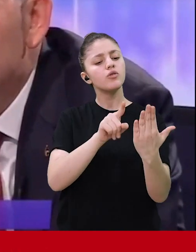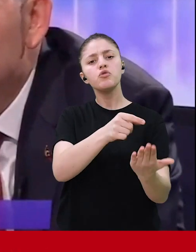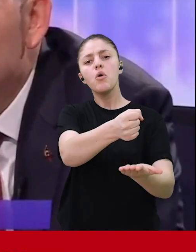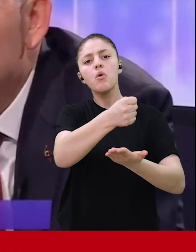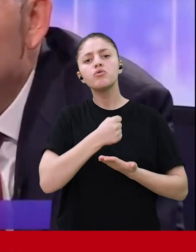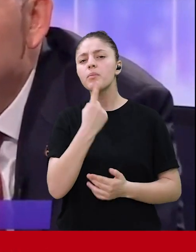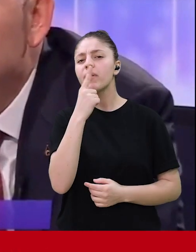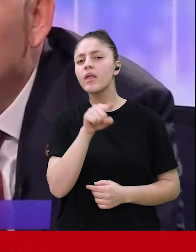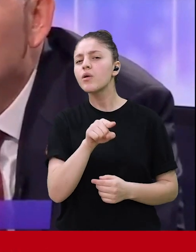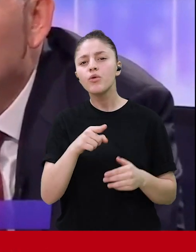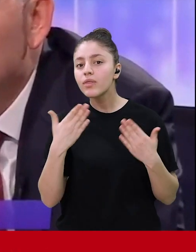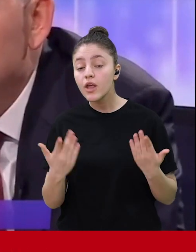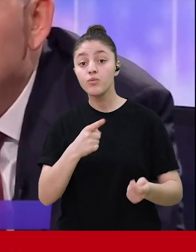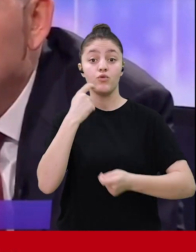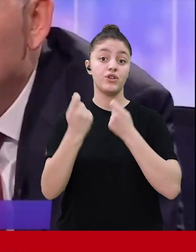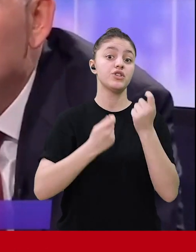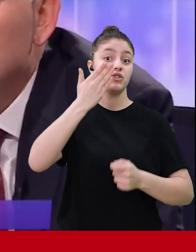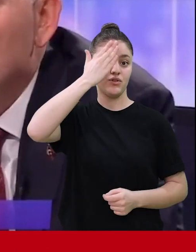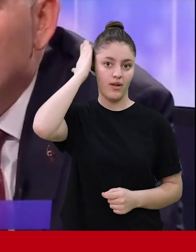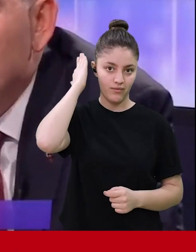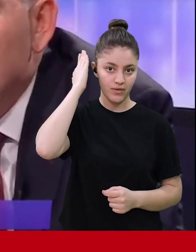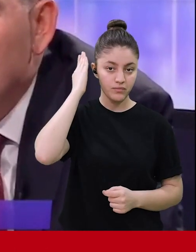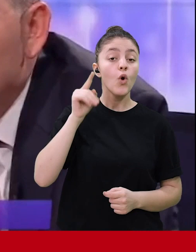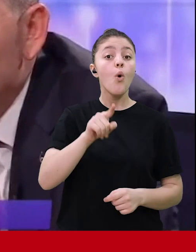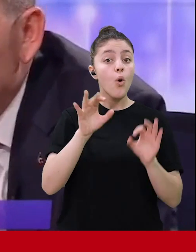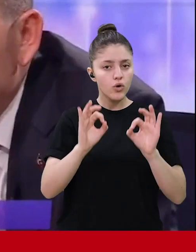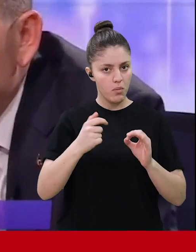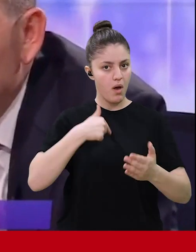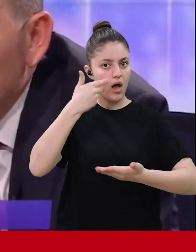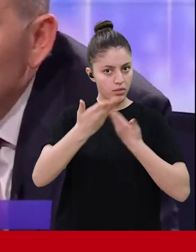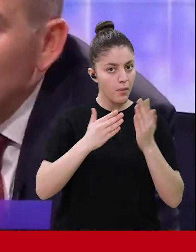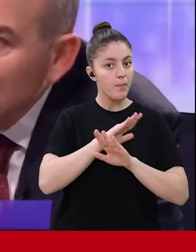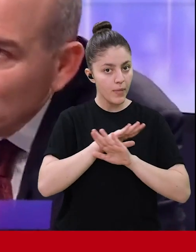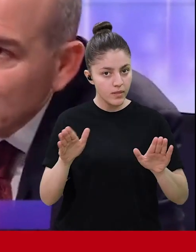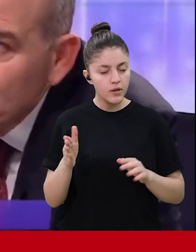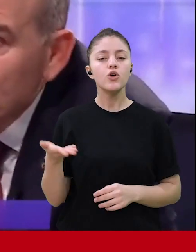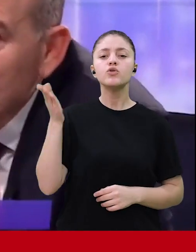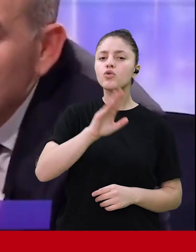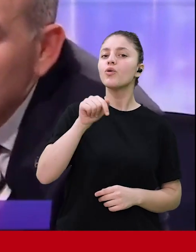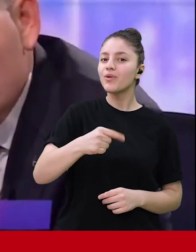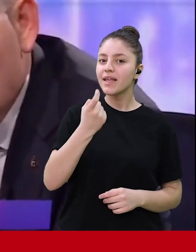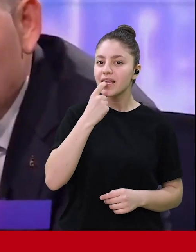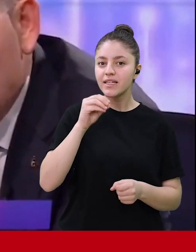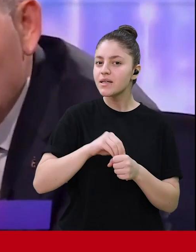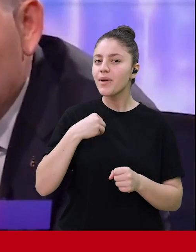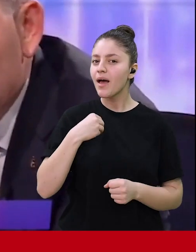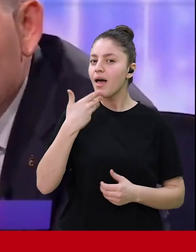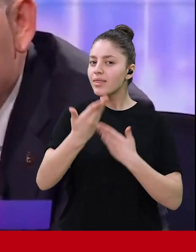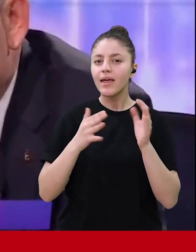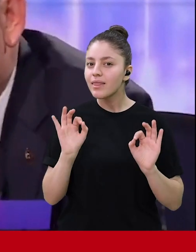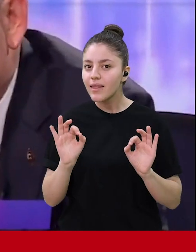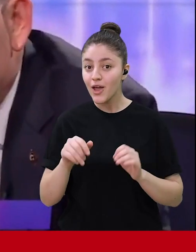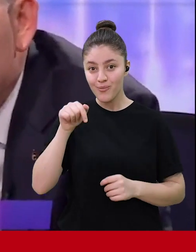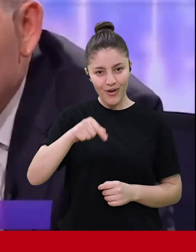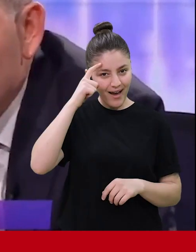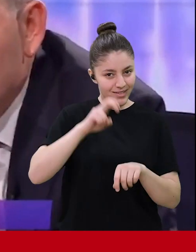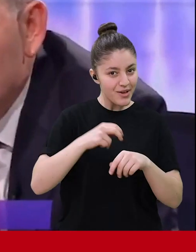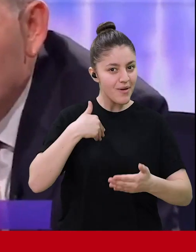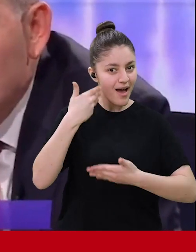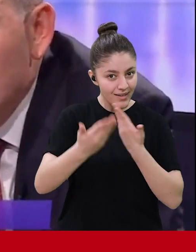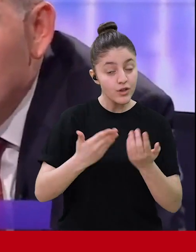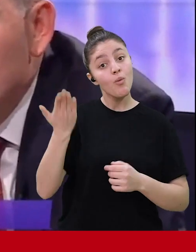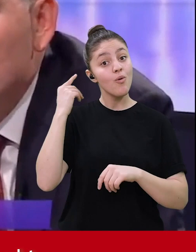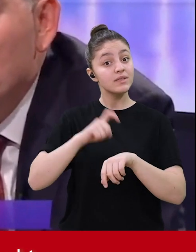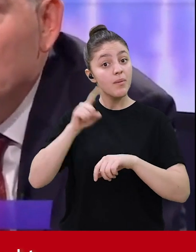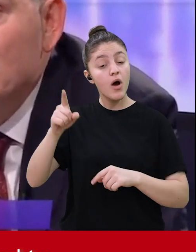Karşı karşıya kalacağınız bir tek ödül var. Bu işin şerefi. Ve o gün onu söyledim. Döndüm bu yılda dedim ki, hatırlıyorsunuz değil